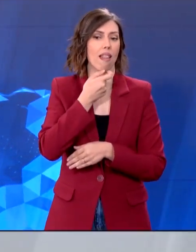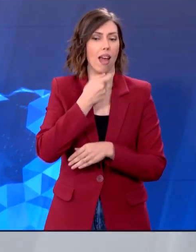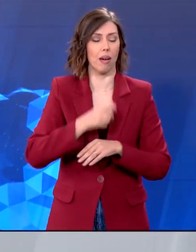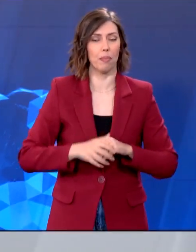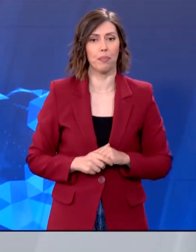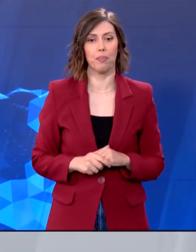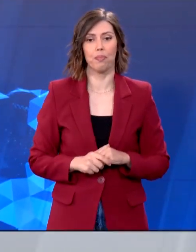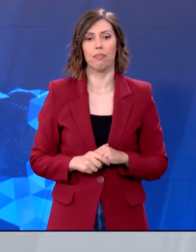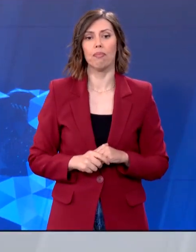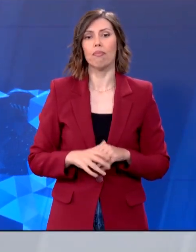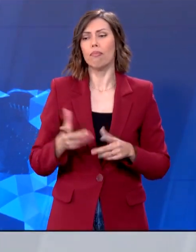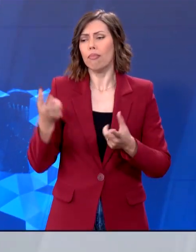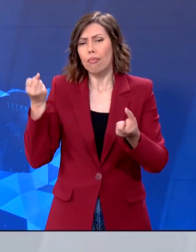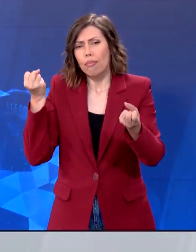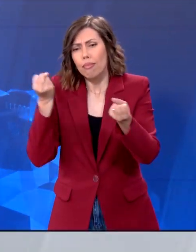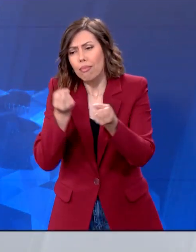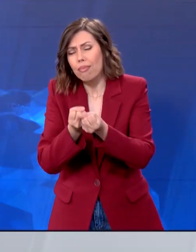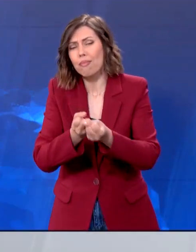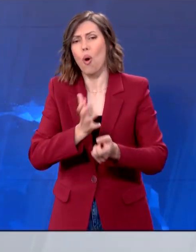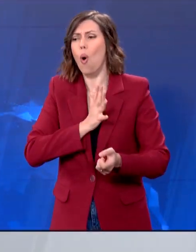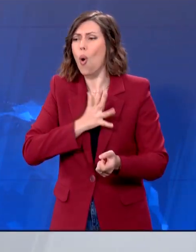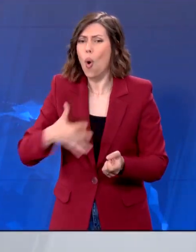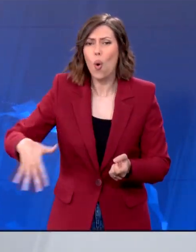Υποστηρικτές και συνεργάτες τον επιθυνούν.